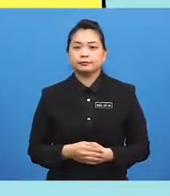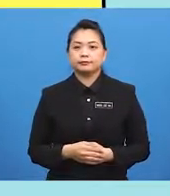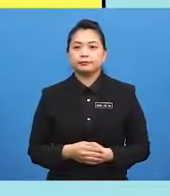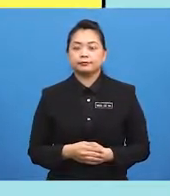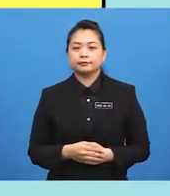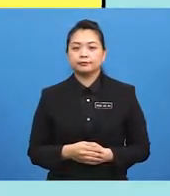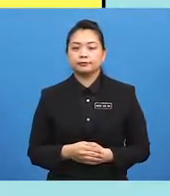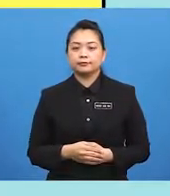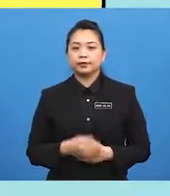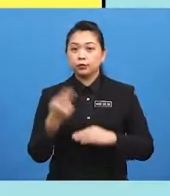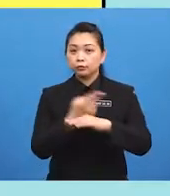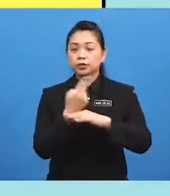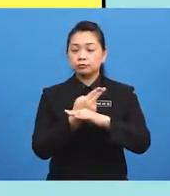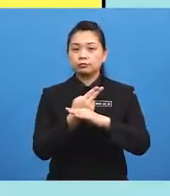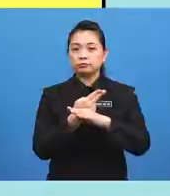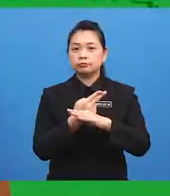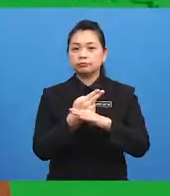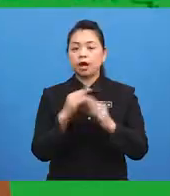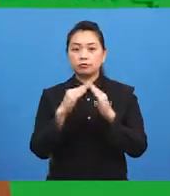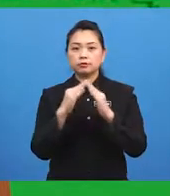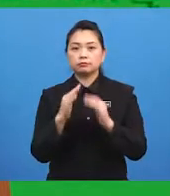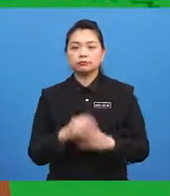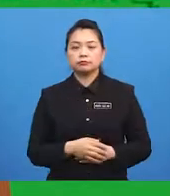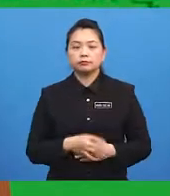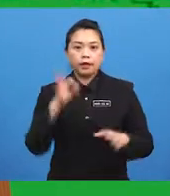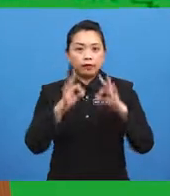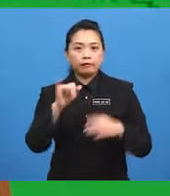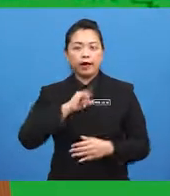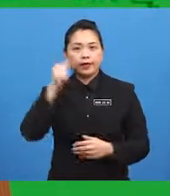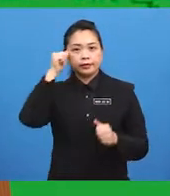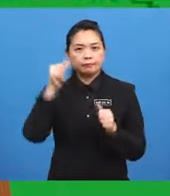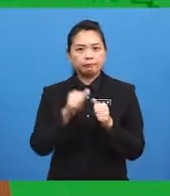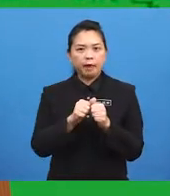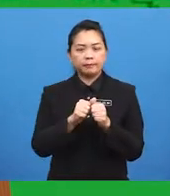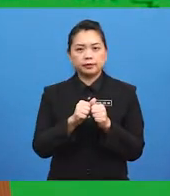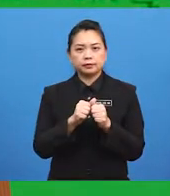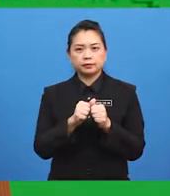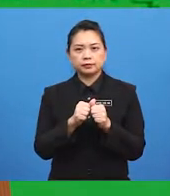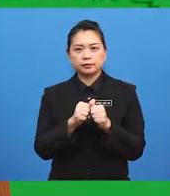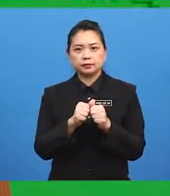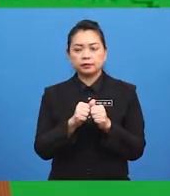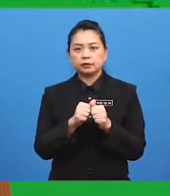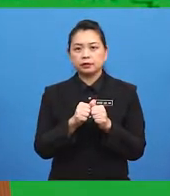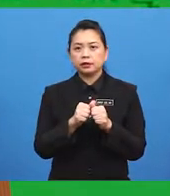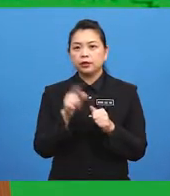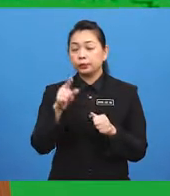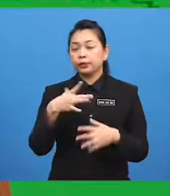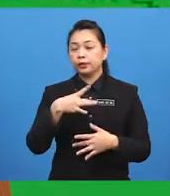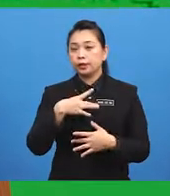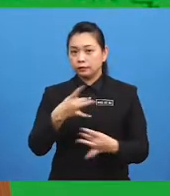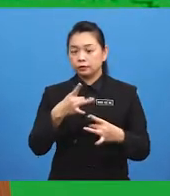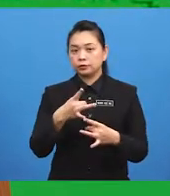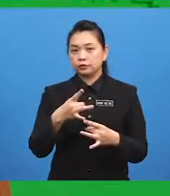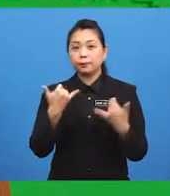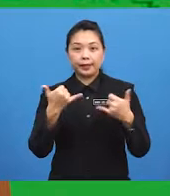...use it... ...as a house. If I remember correctly... ...you love to play